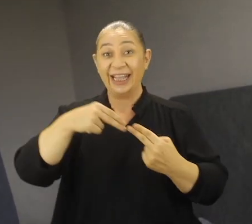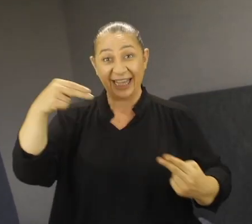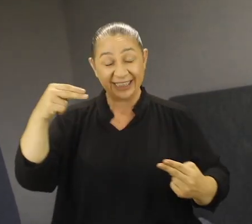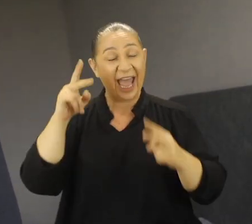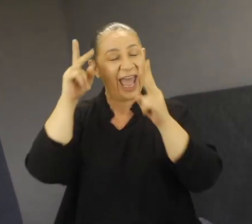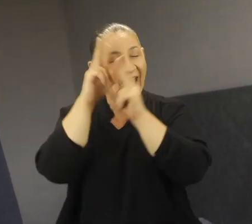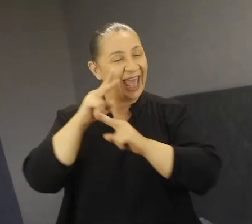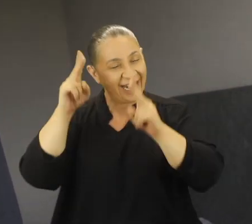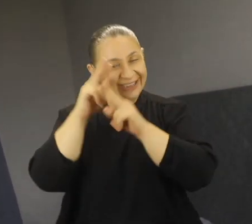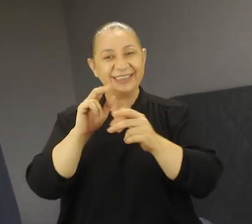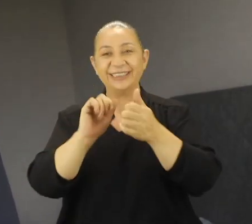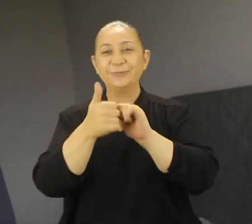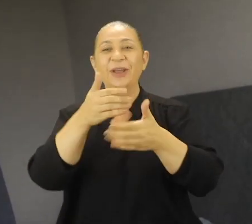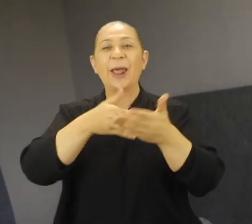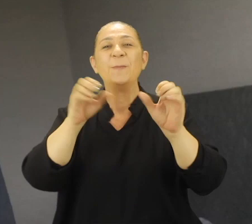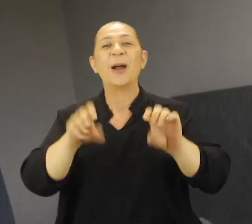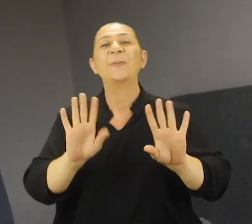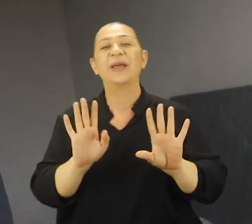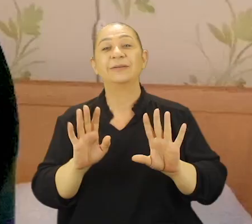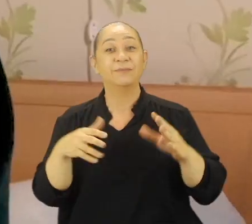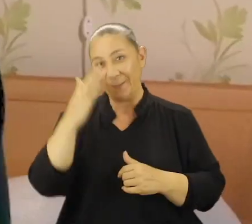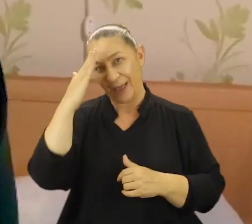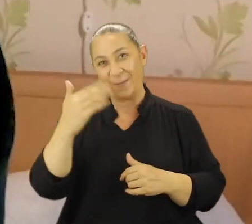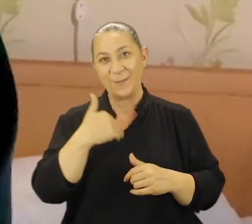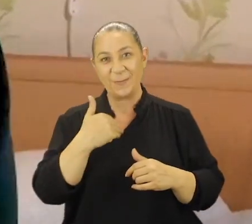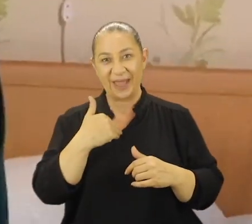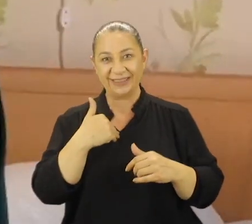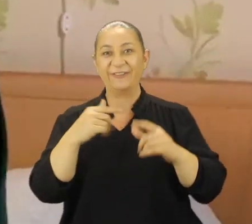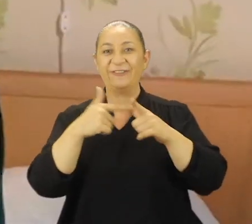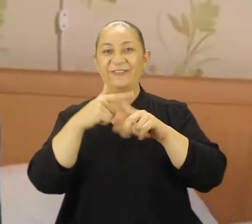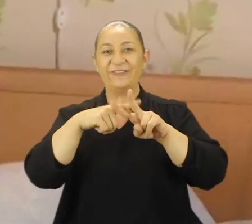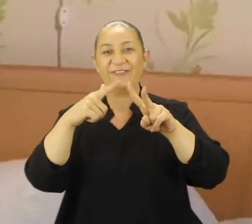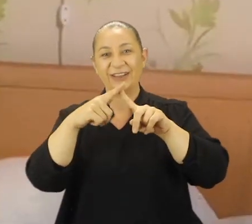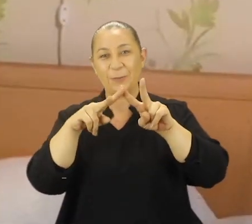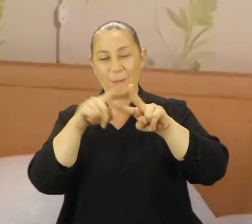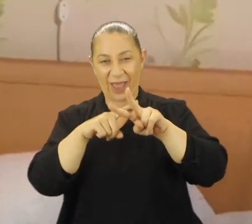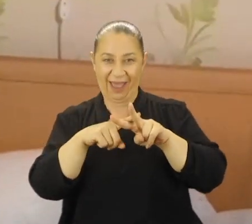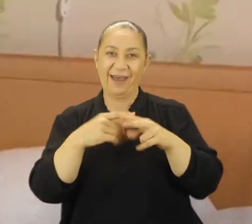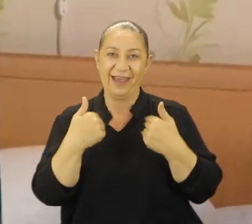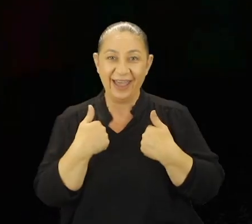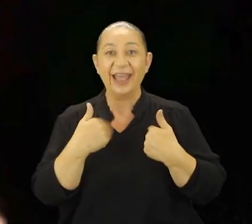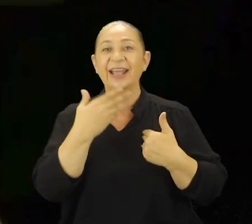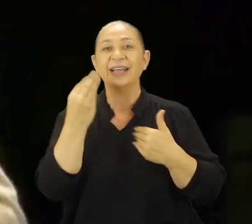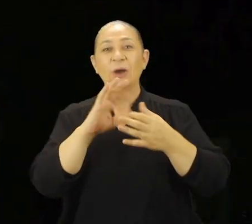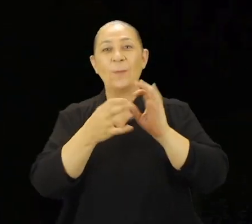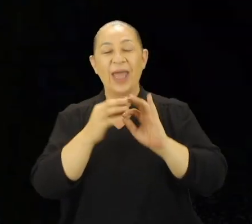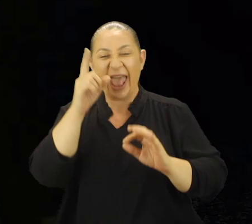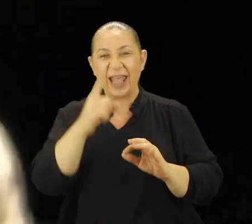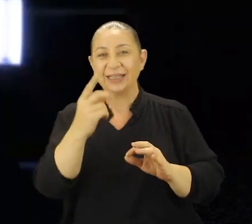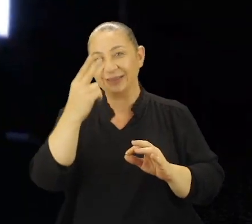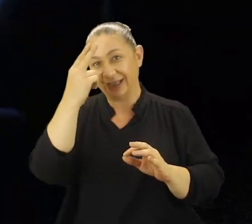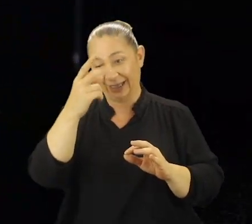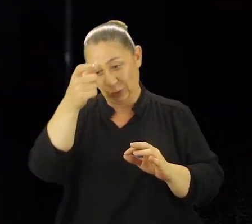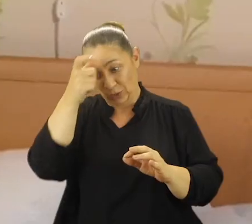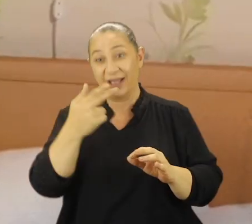Hikayenizi, hayallerinizi ve sporu yarım bırakmayın. Merhaba, ben Milli Eskrimci Fatma Zehra Köse. Genç konu fiyatlarına katılan ilk Türk